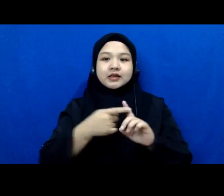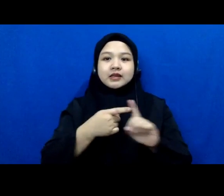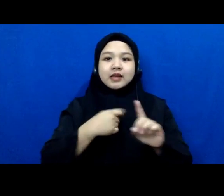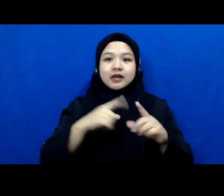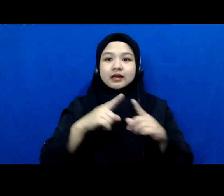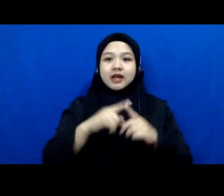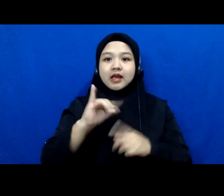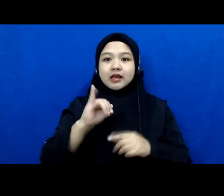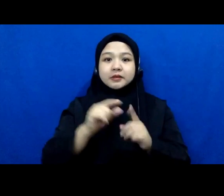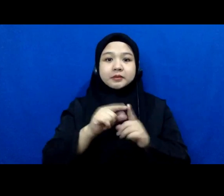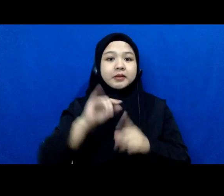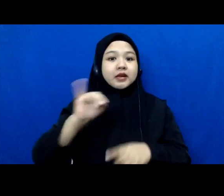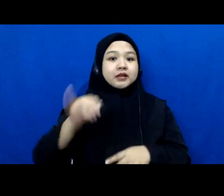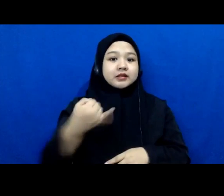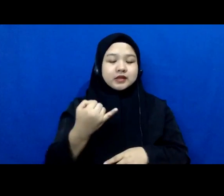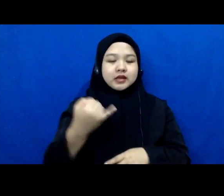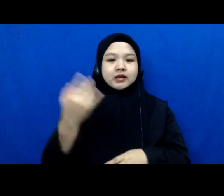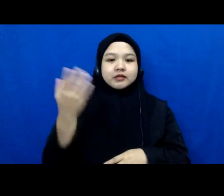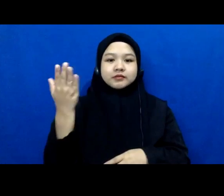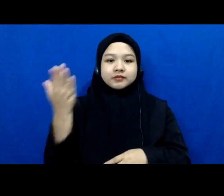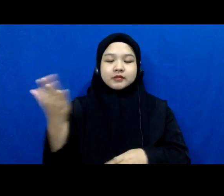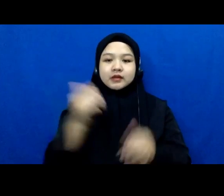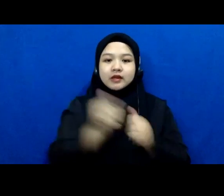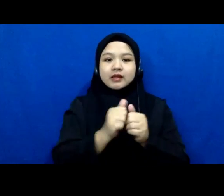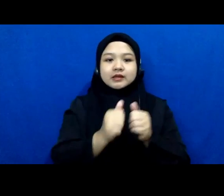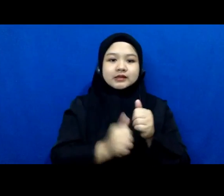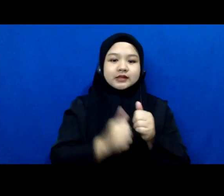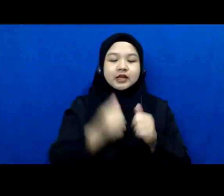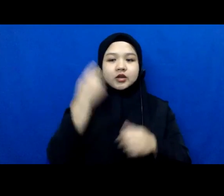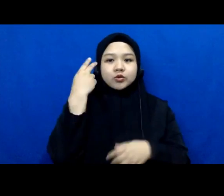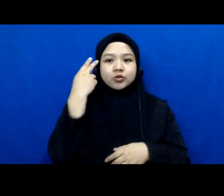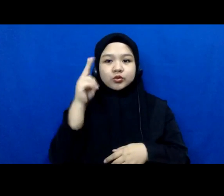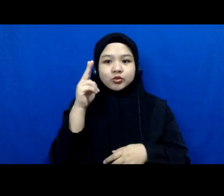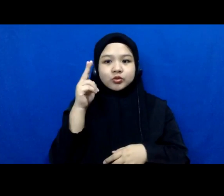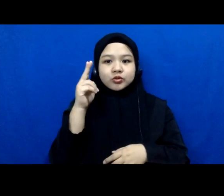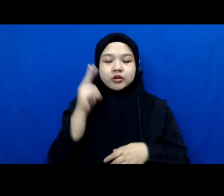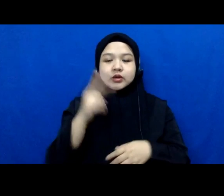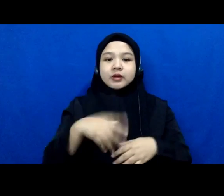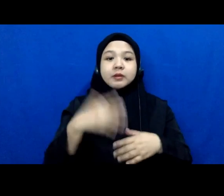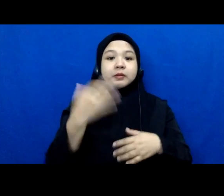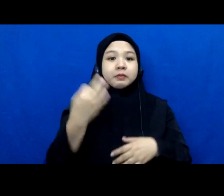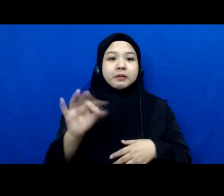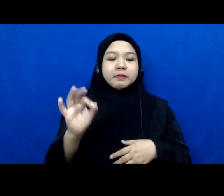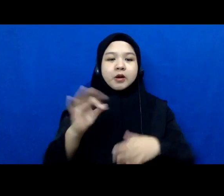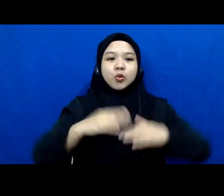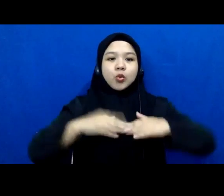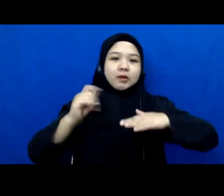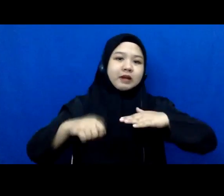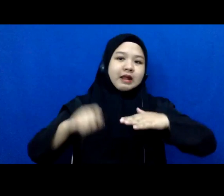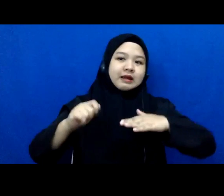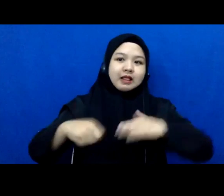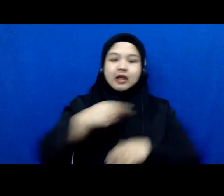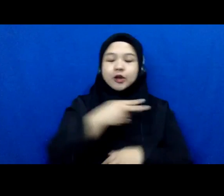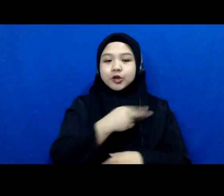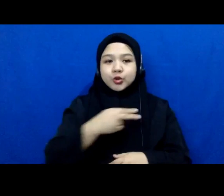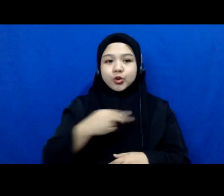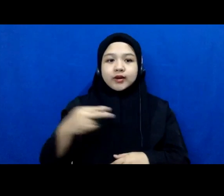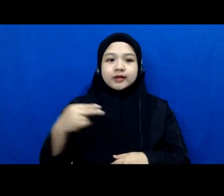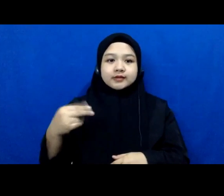asisten untuk pembaruan peradilan di Indonesia dari